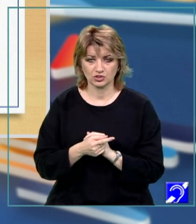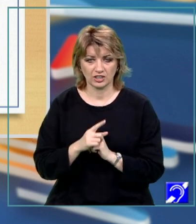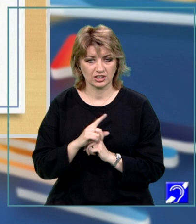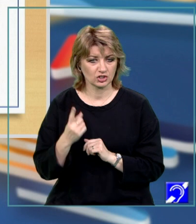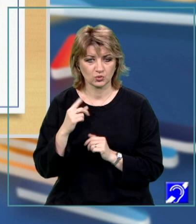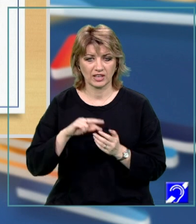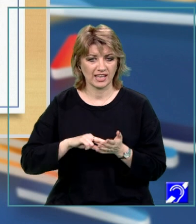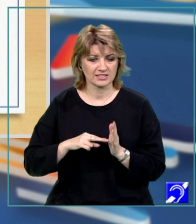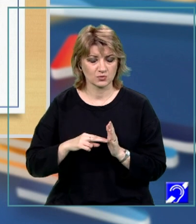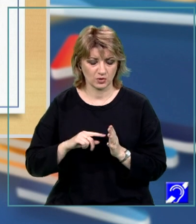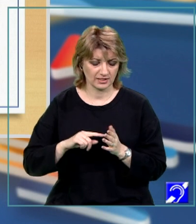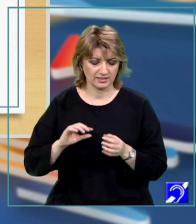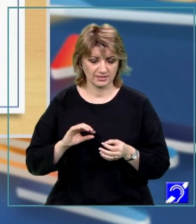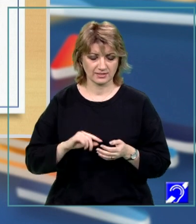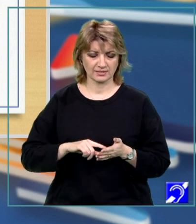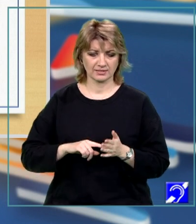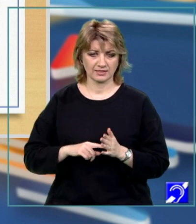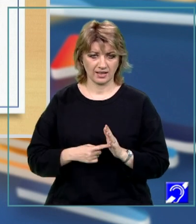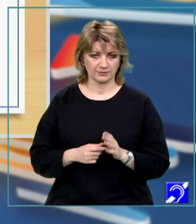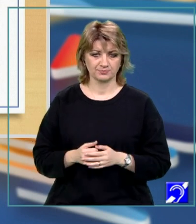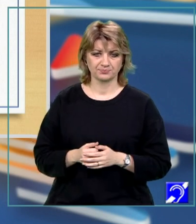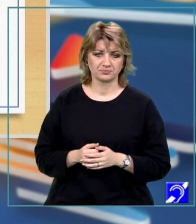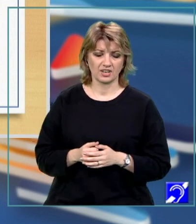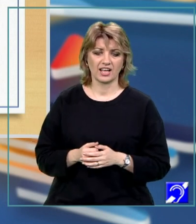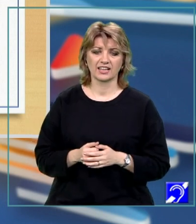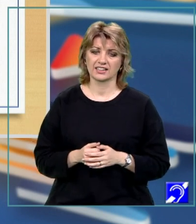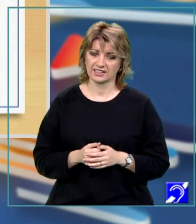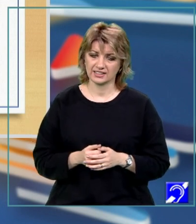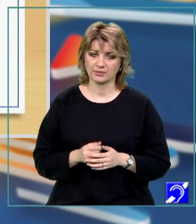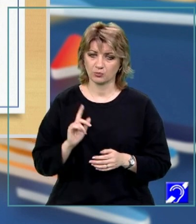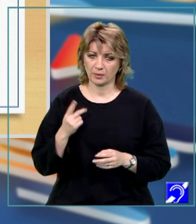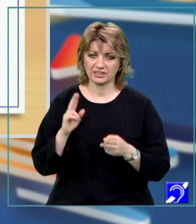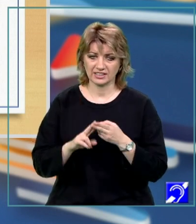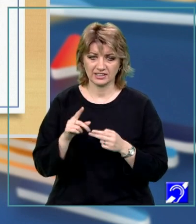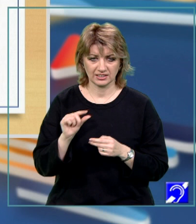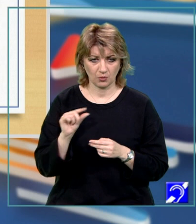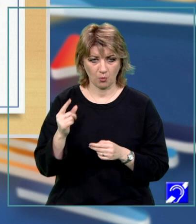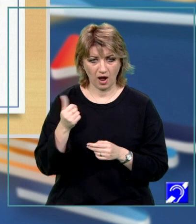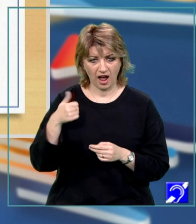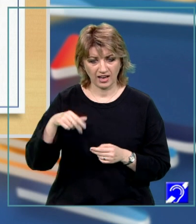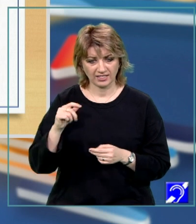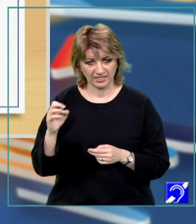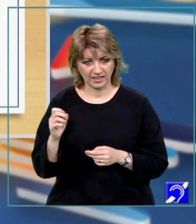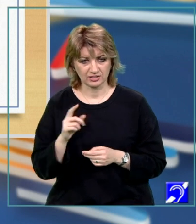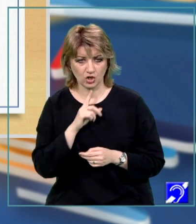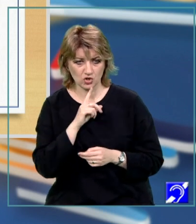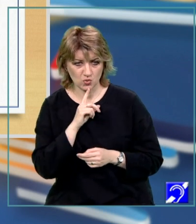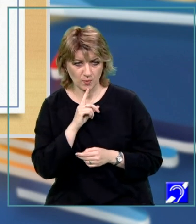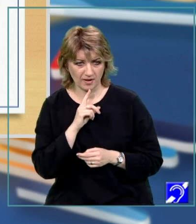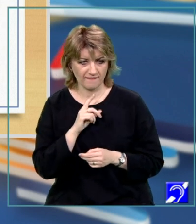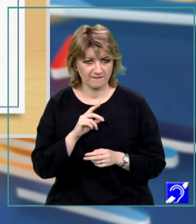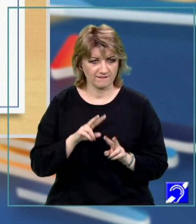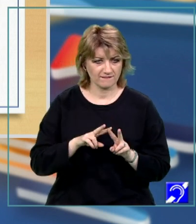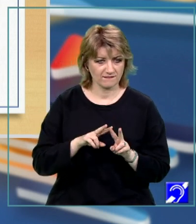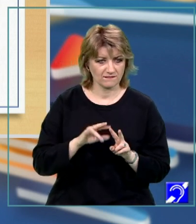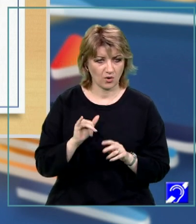rezultat. De asemenea, putem întâlni și o astfel de definiție, un astfel de antet. Void, nume, urmat de listă de parametri,